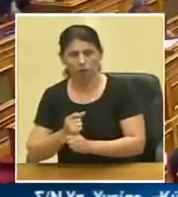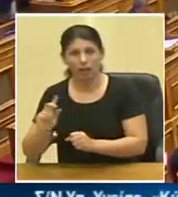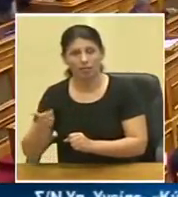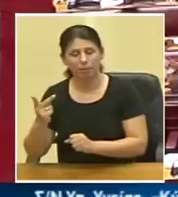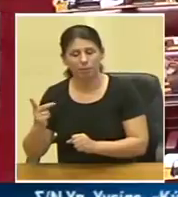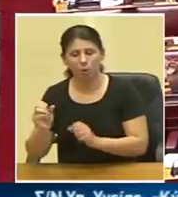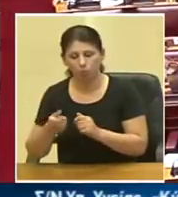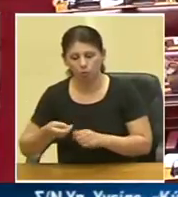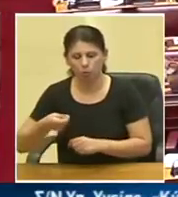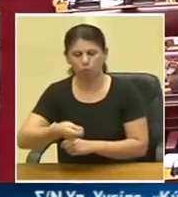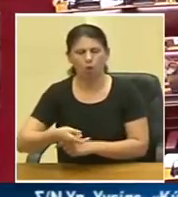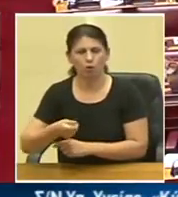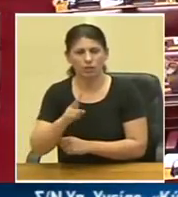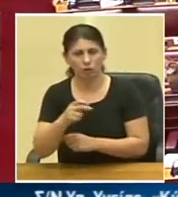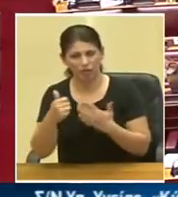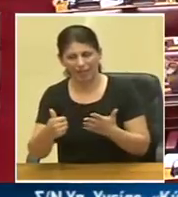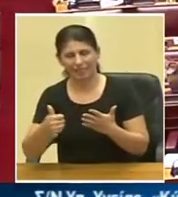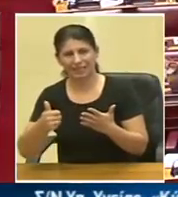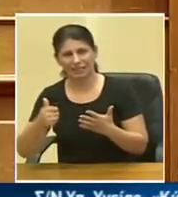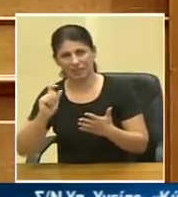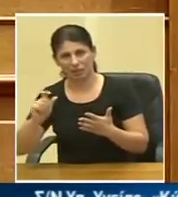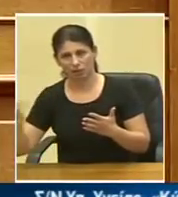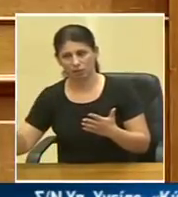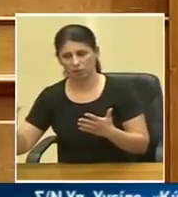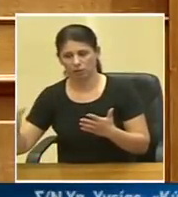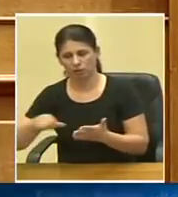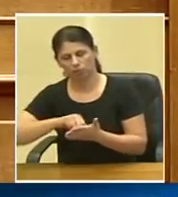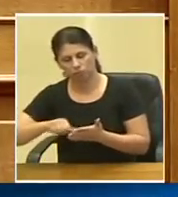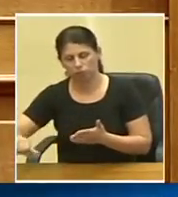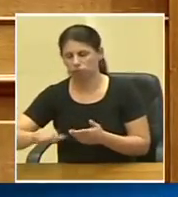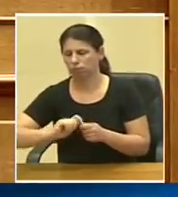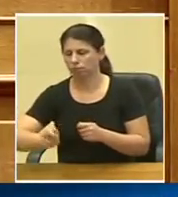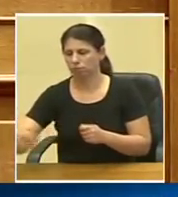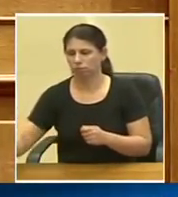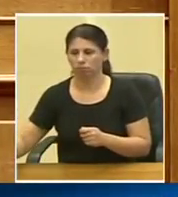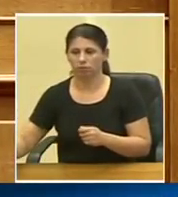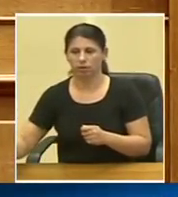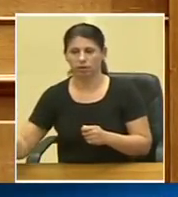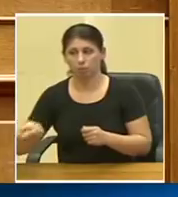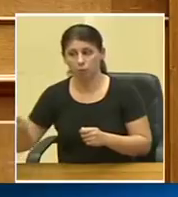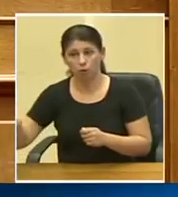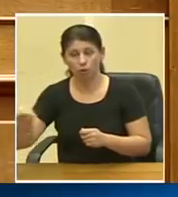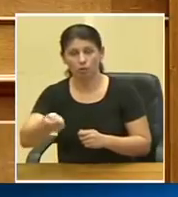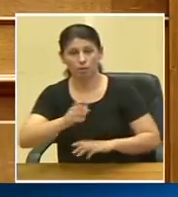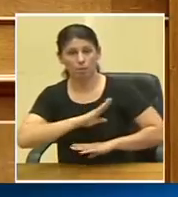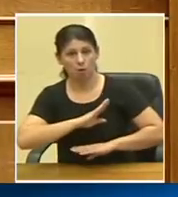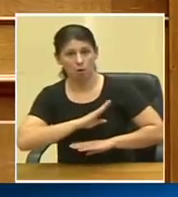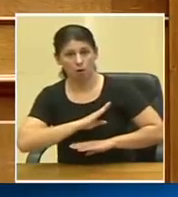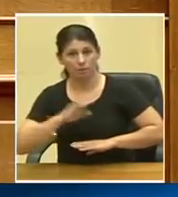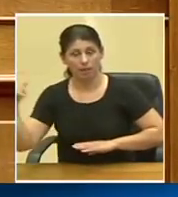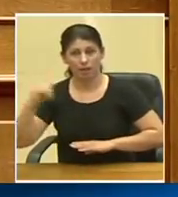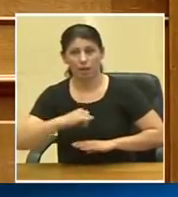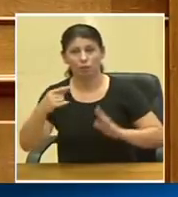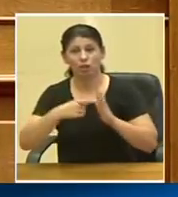δόσεις, 26 εκατομμύρια δηλαδή, που ξεχρεώσαμε χρέη προς την πολεμική αεροπορία, που κατάγανε από το 1990,